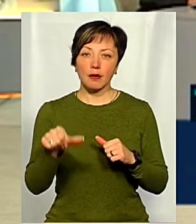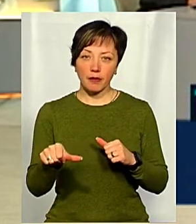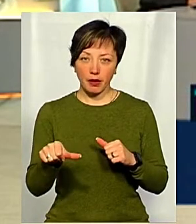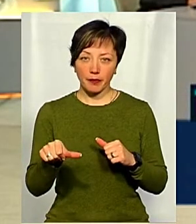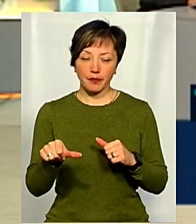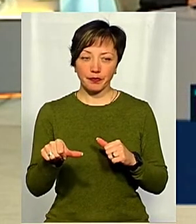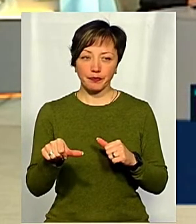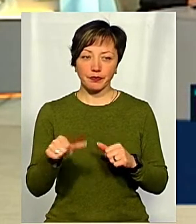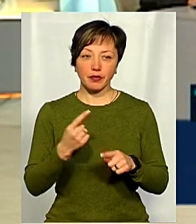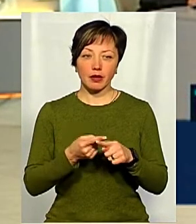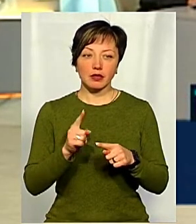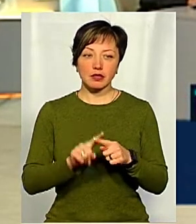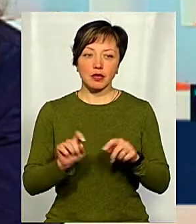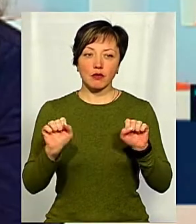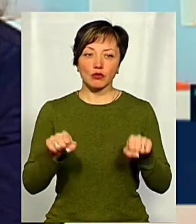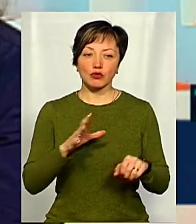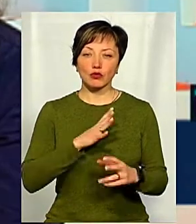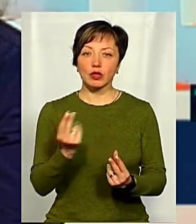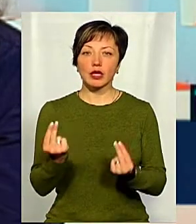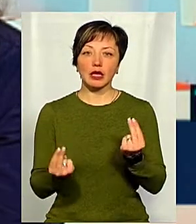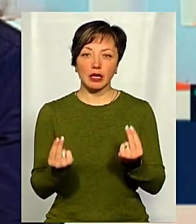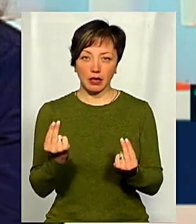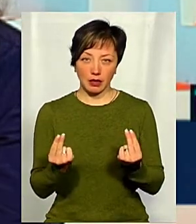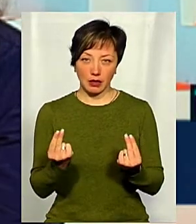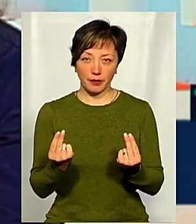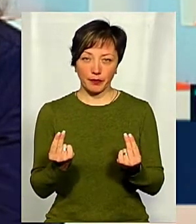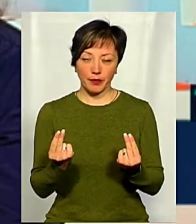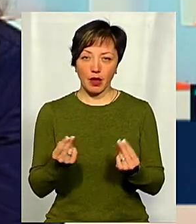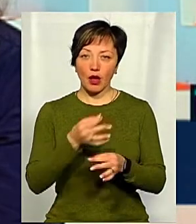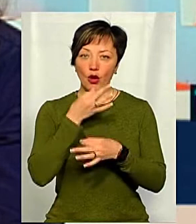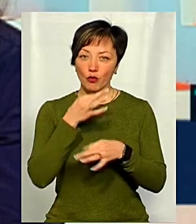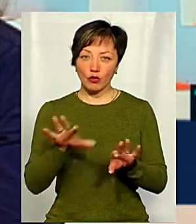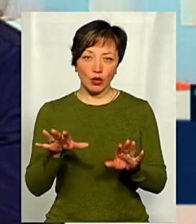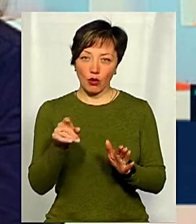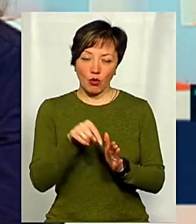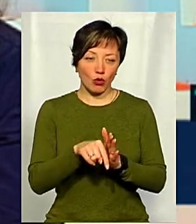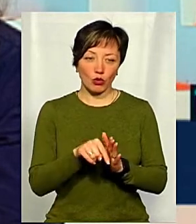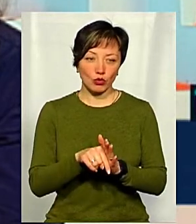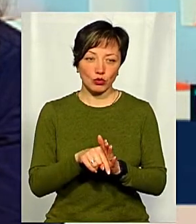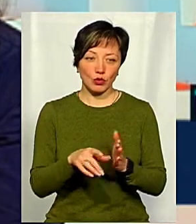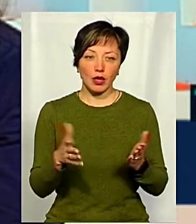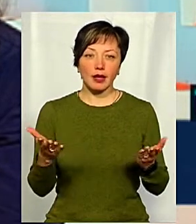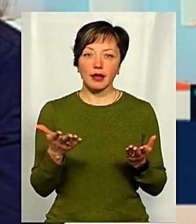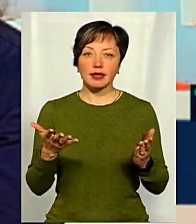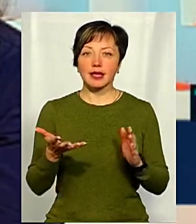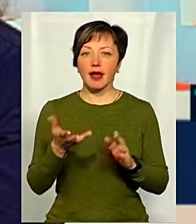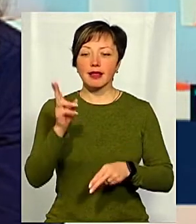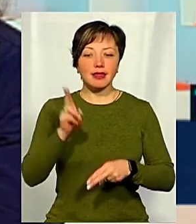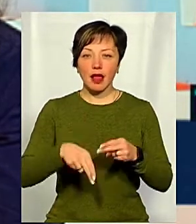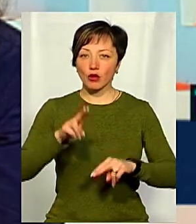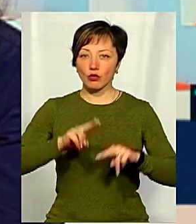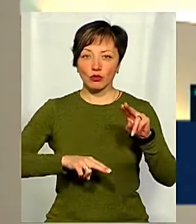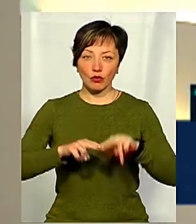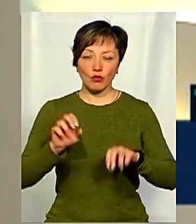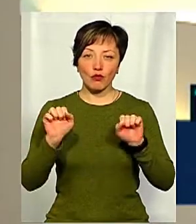Зокрема, це можуть бути ігри будь-якого роду на якихось недобудовах, які